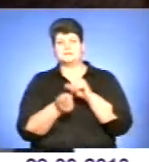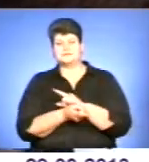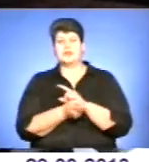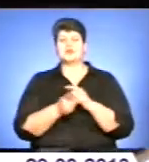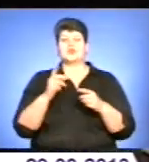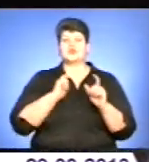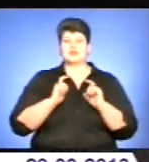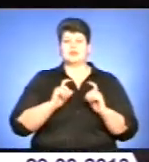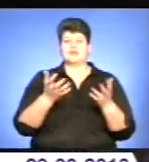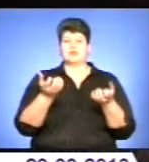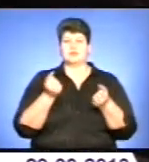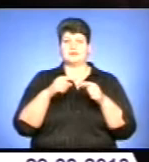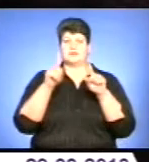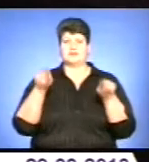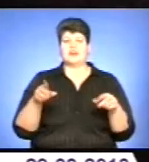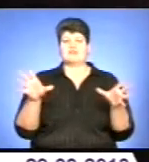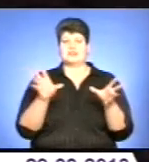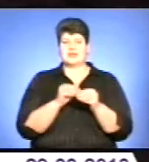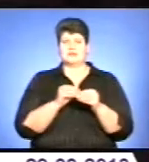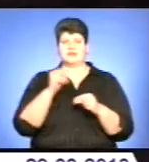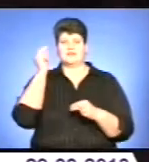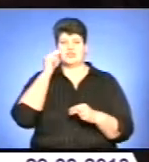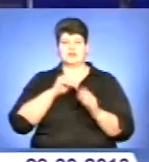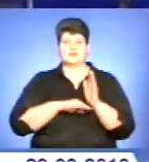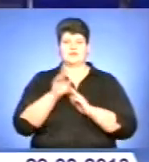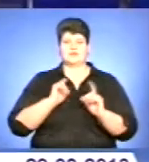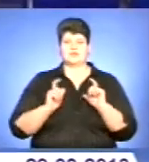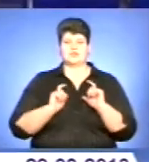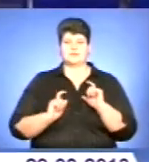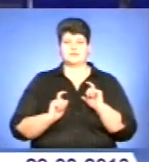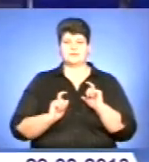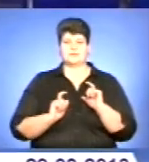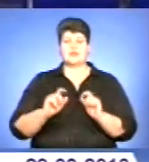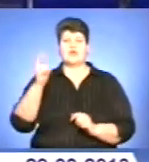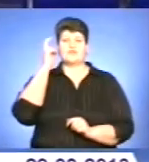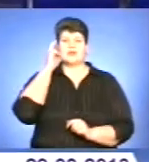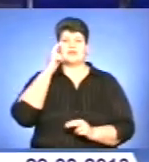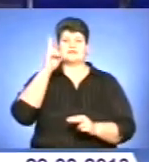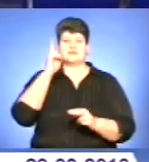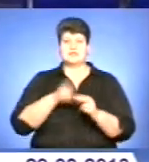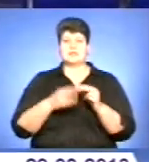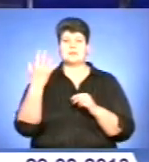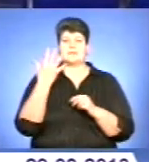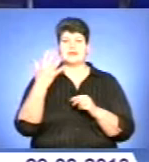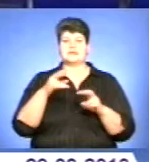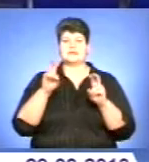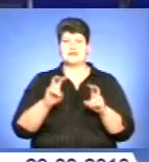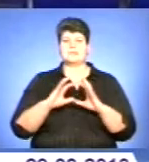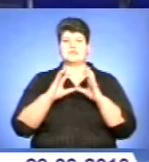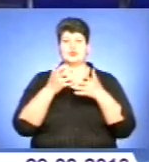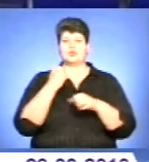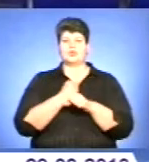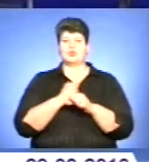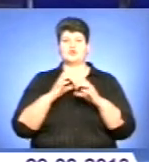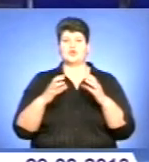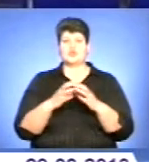отримуватимуть гранти на взаємне навчання у вишах. У Києві завершилося п'яте засідання міжнародної робочої